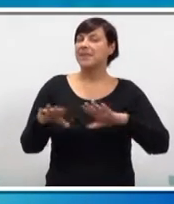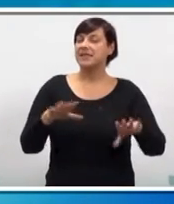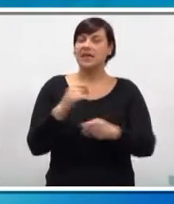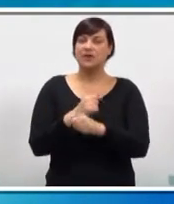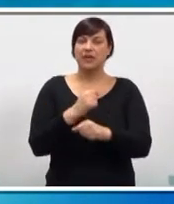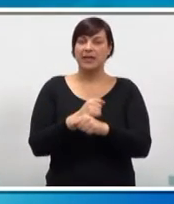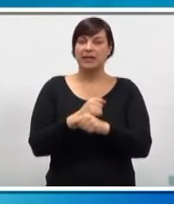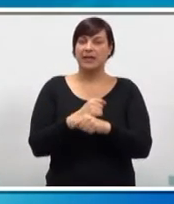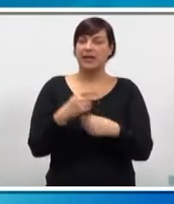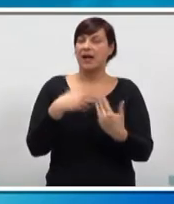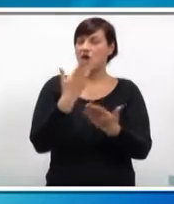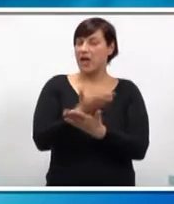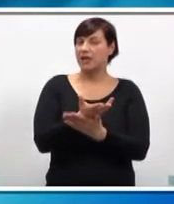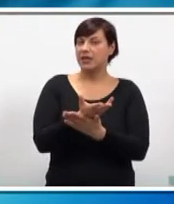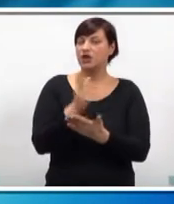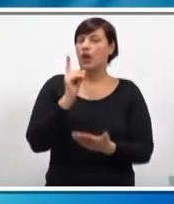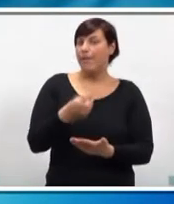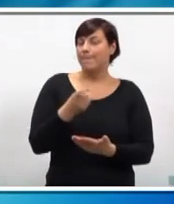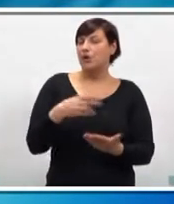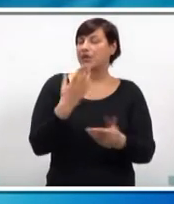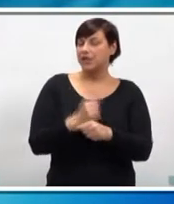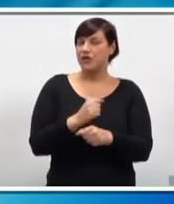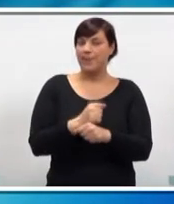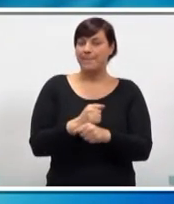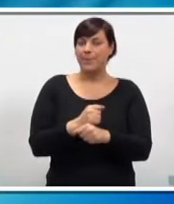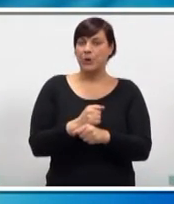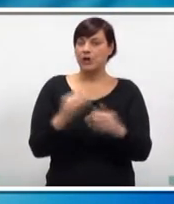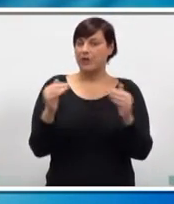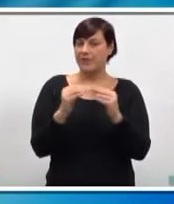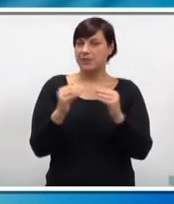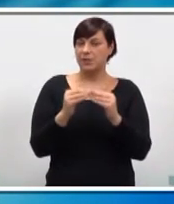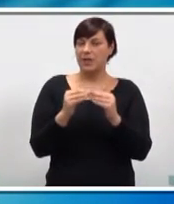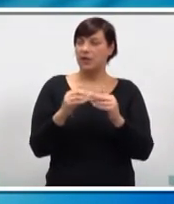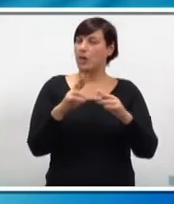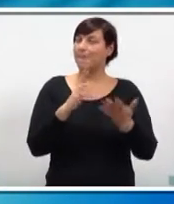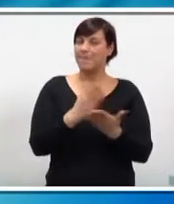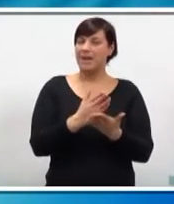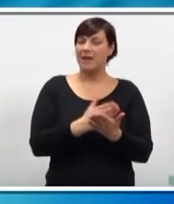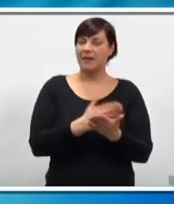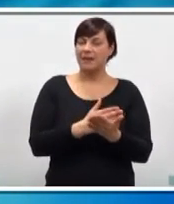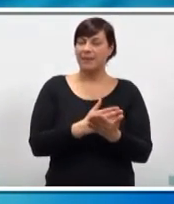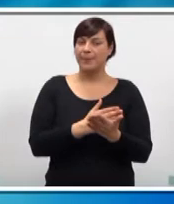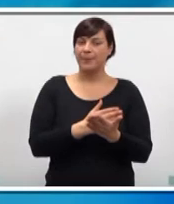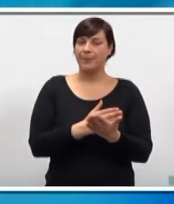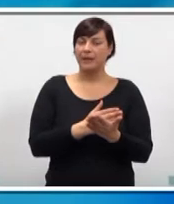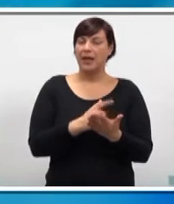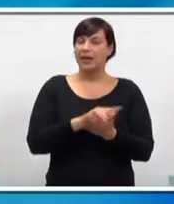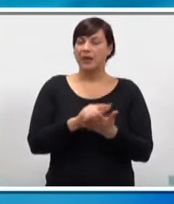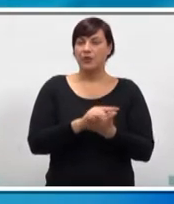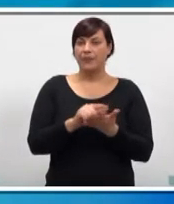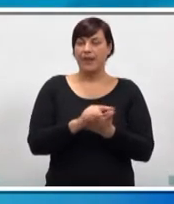graditeljstva kao nadležno tijelo mora odrađivati svoje poslove sukladno pravilima struke i u trenucima dok